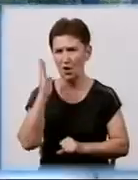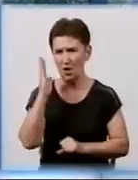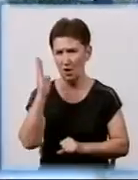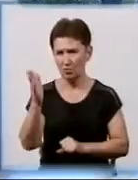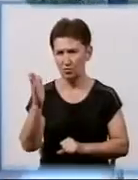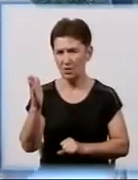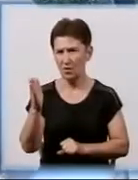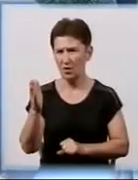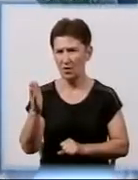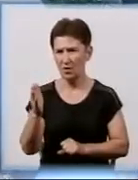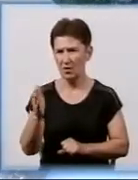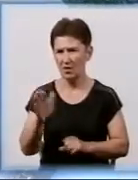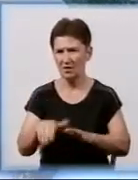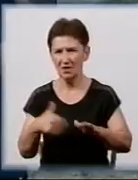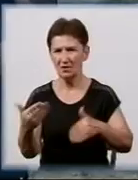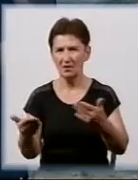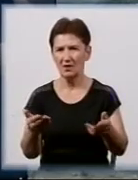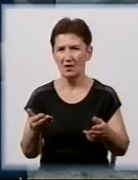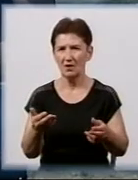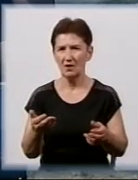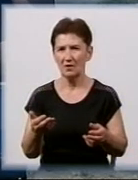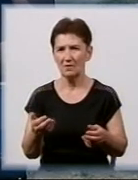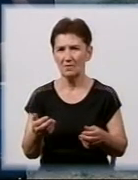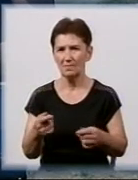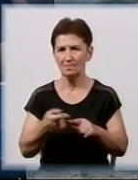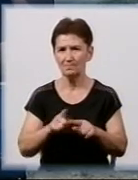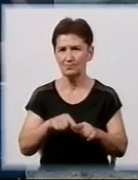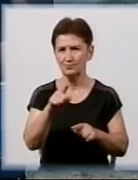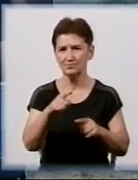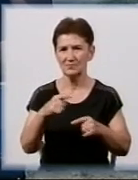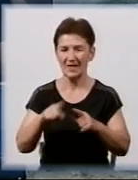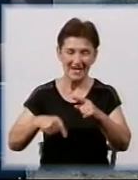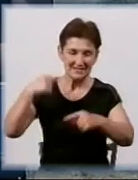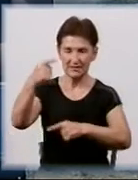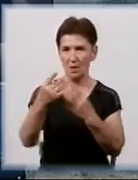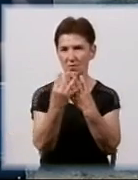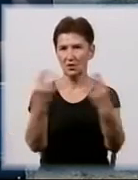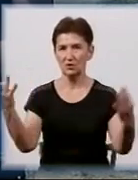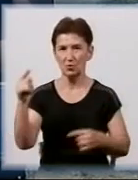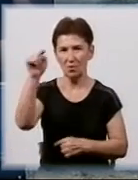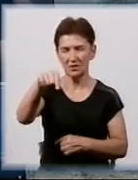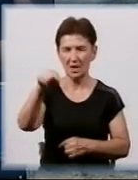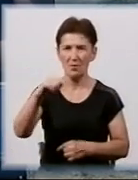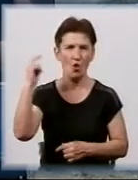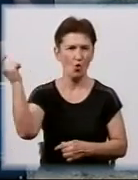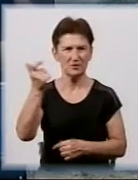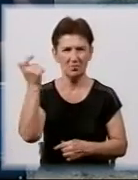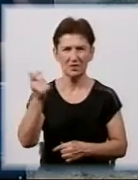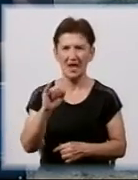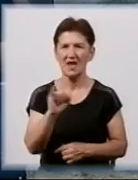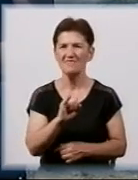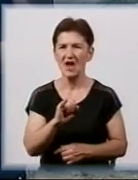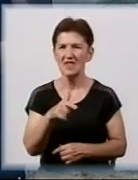варіанти врегулювання конфлікту. За цим високим парканом знаходиться господарство місцевого фермера Івана